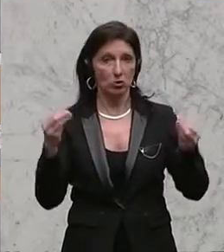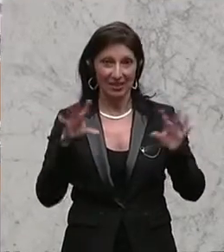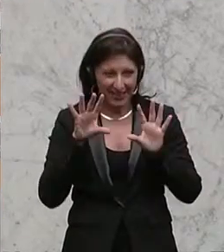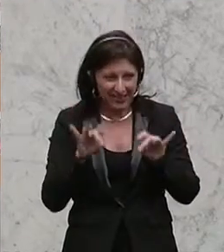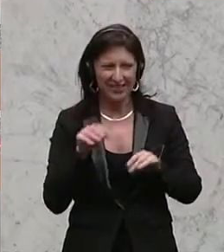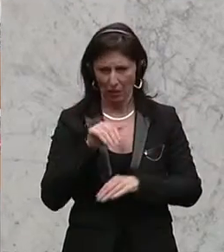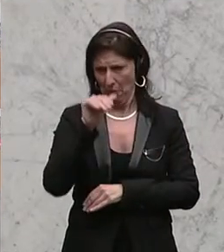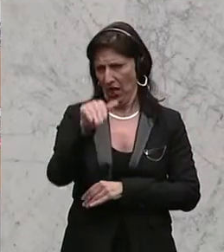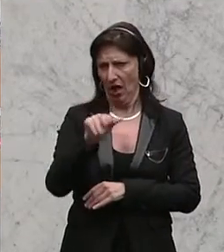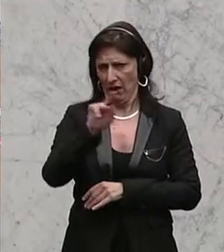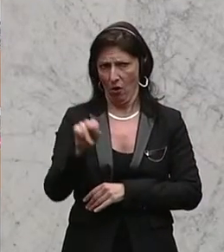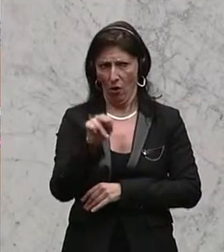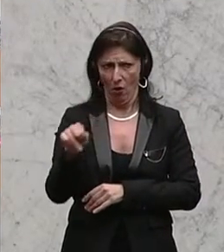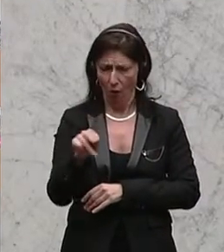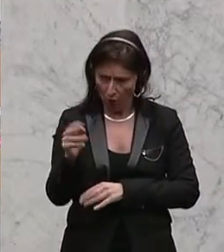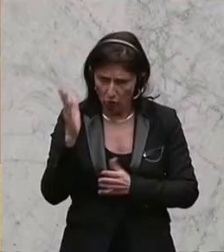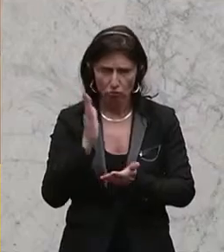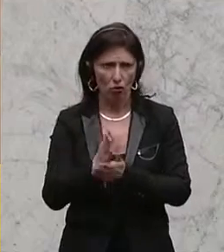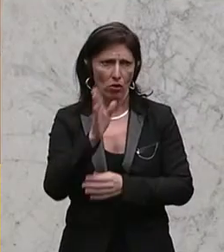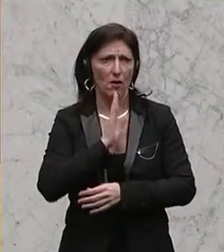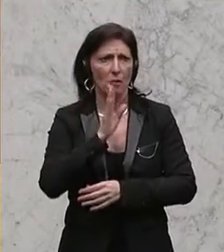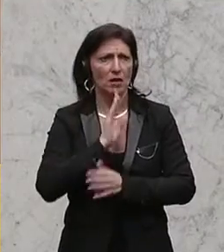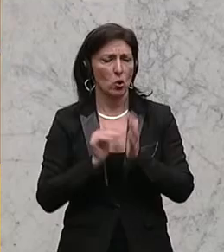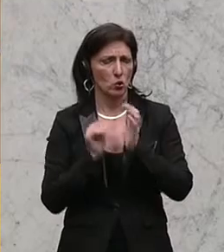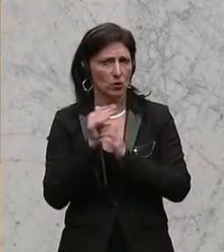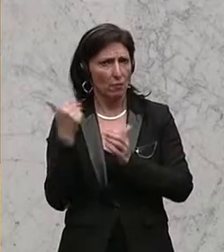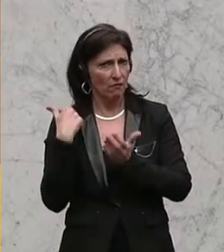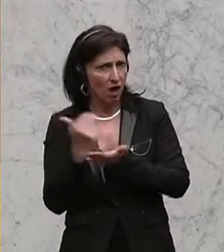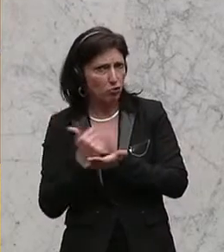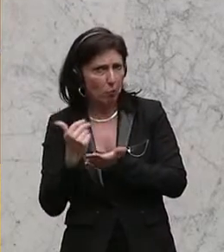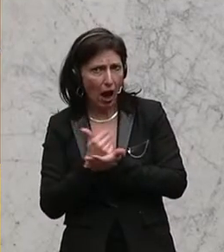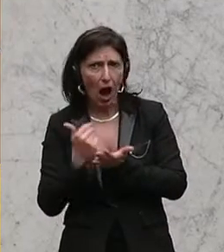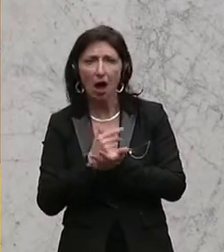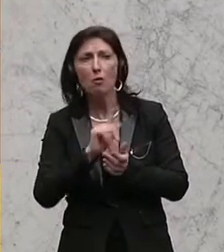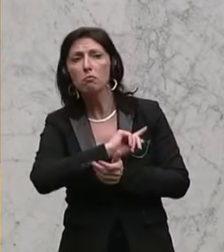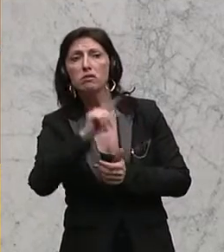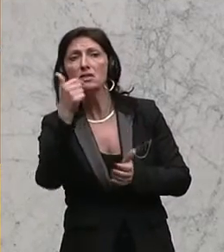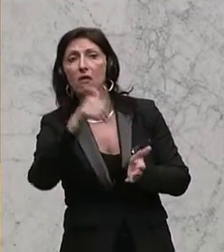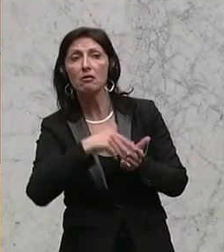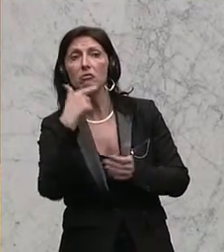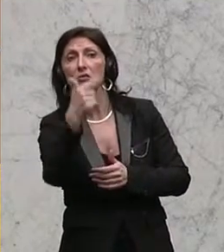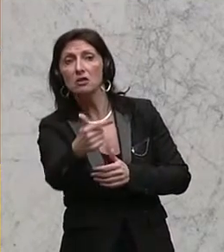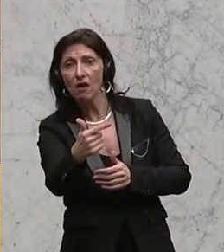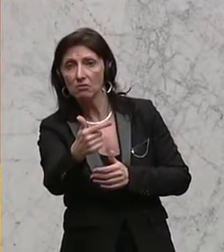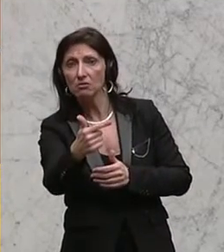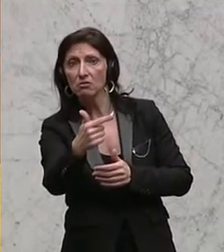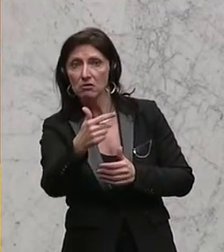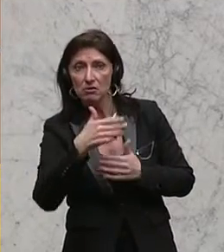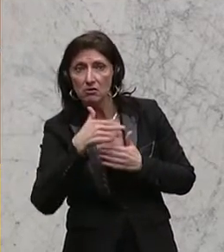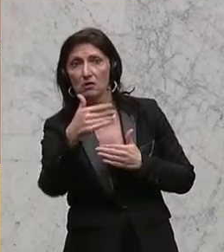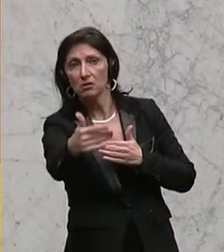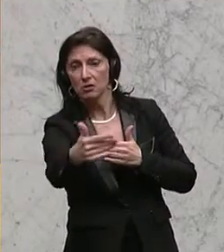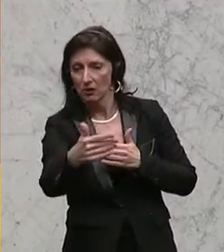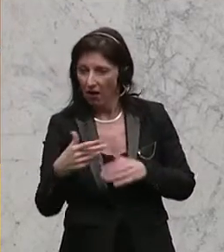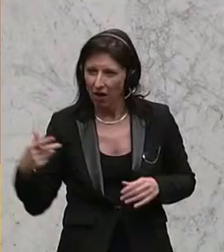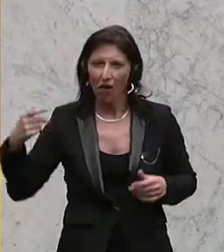Milliarden Euro, die wir bereits im Pensionssystem eingespart haben und auch vorausblickend bis 2020, finden wir nämlich in den